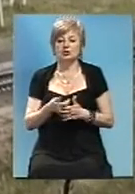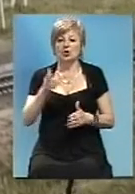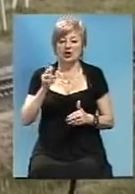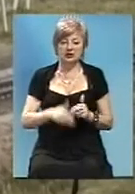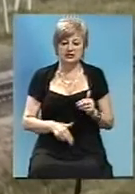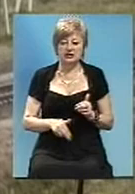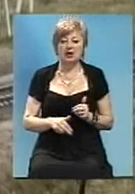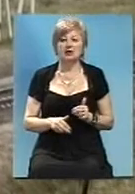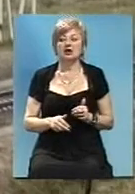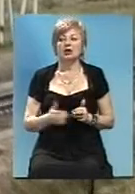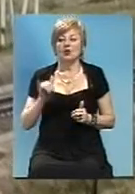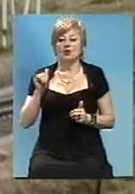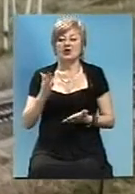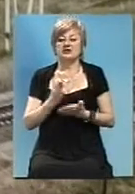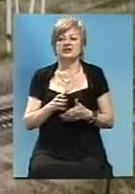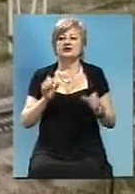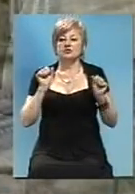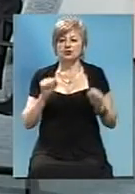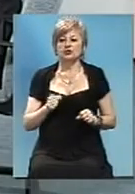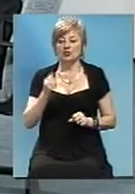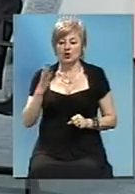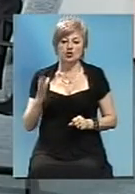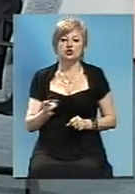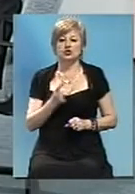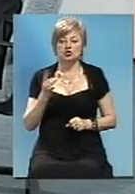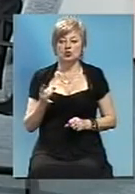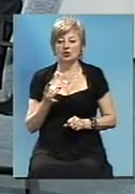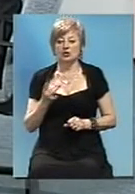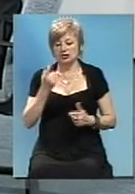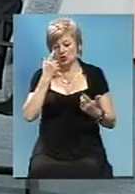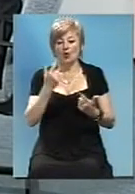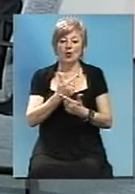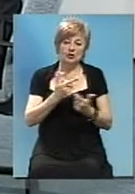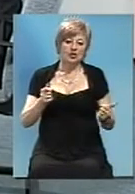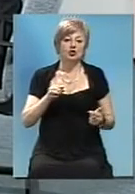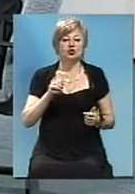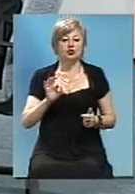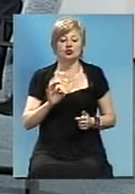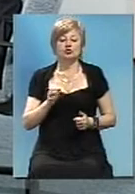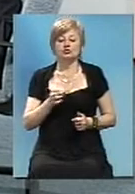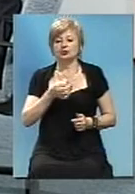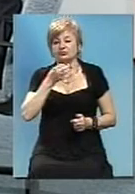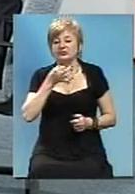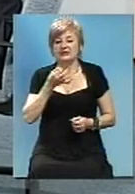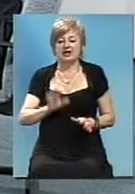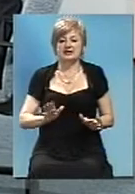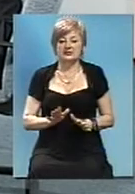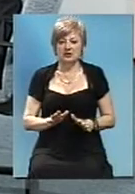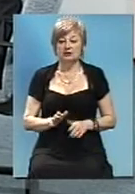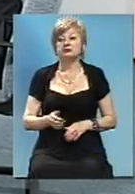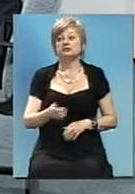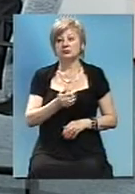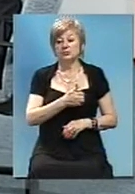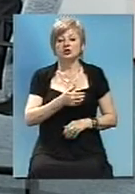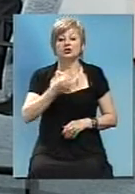ефіру. У вас є можливість ще раз на чомусь наголосити, сказати те, що було не сказано. Хотел би